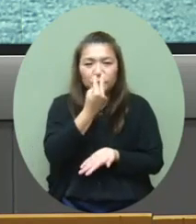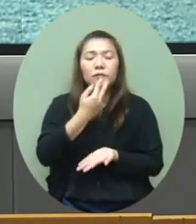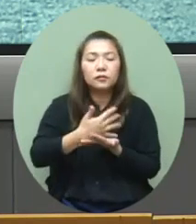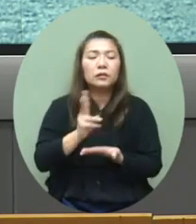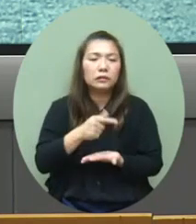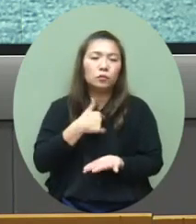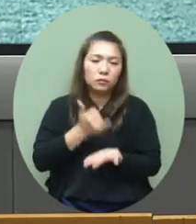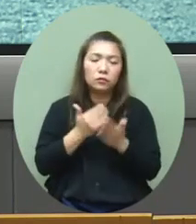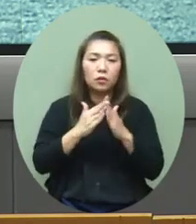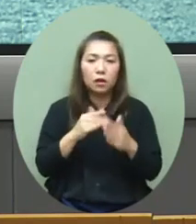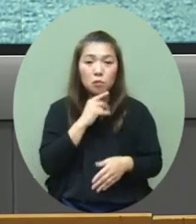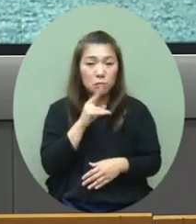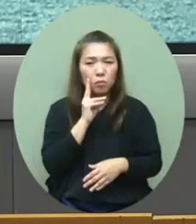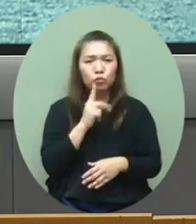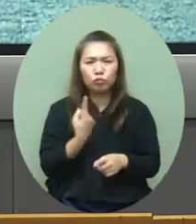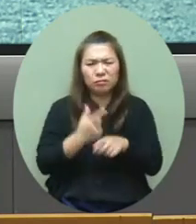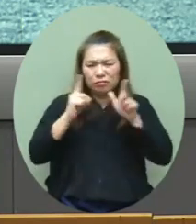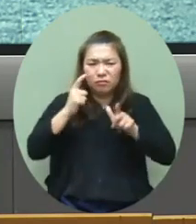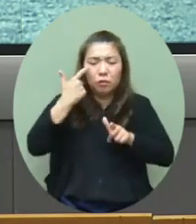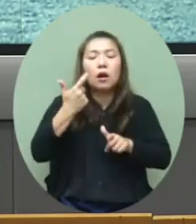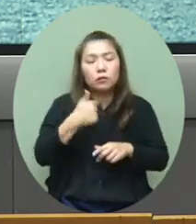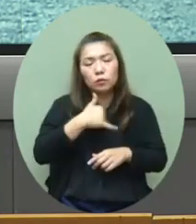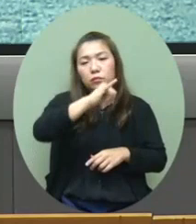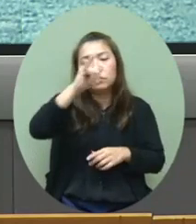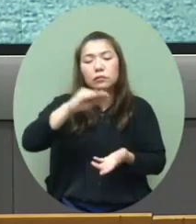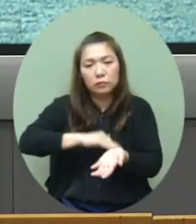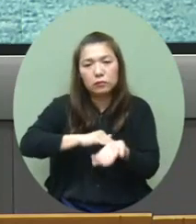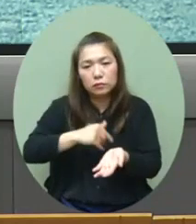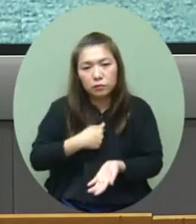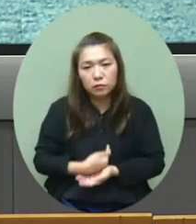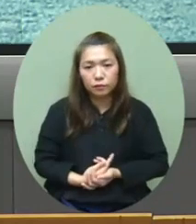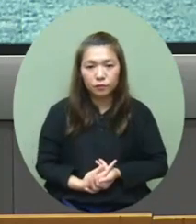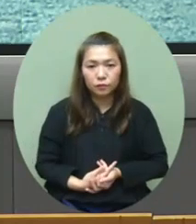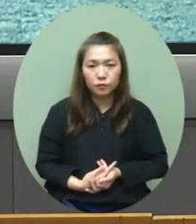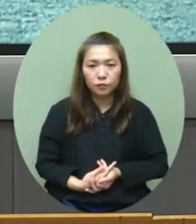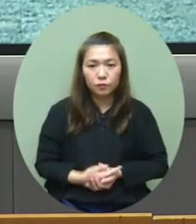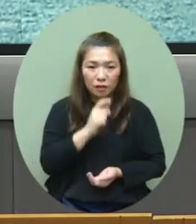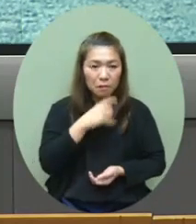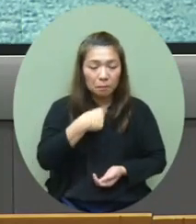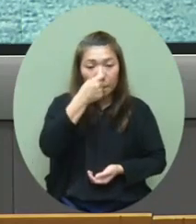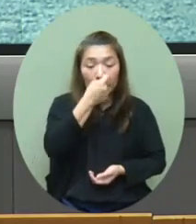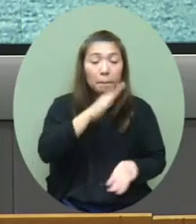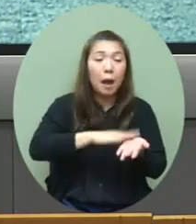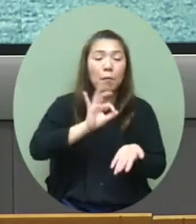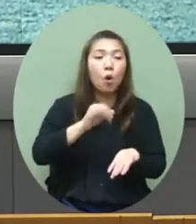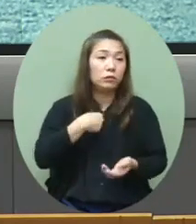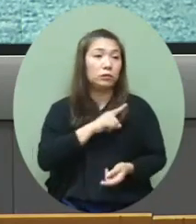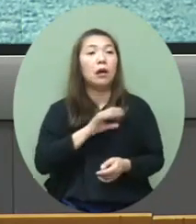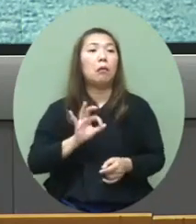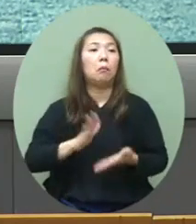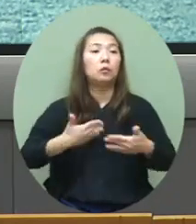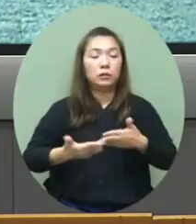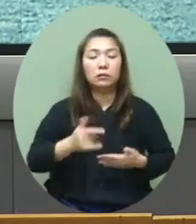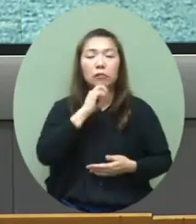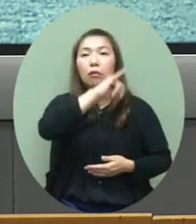都是這樣但如果你說我都很不舒服當然要看醫生那就不要說因為快測陰性就覺得自己一定沒事